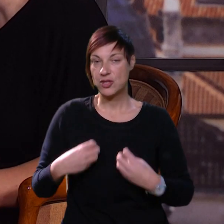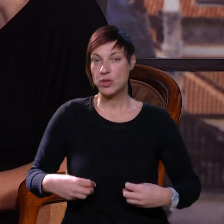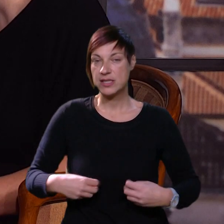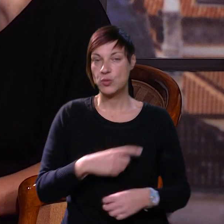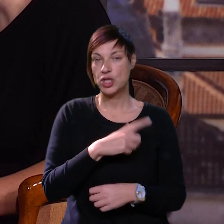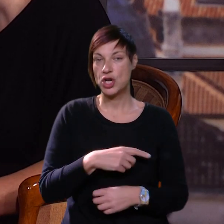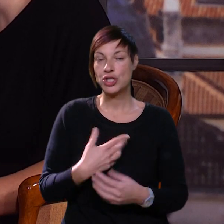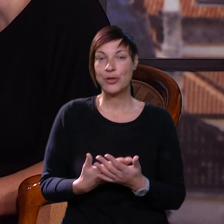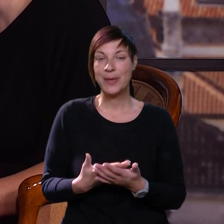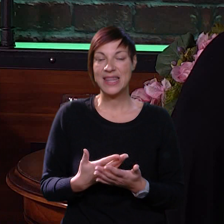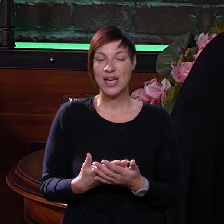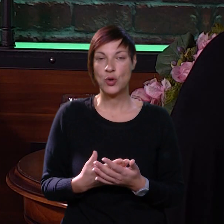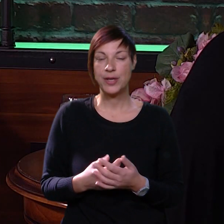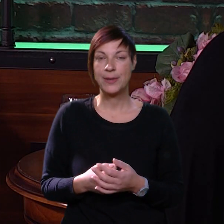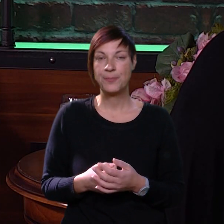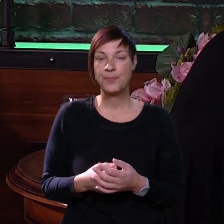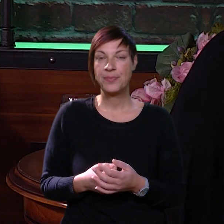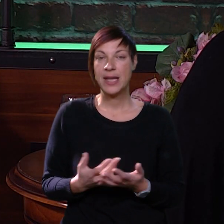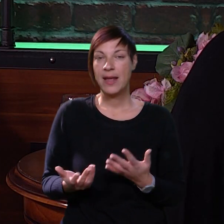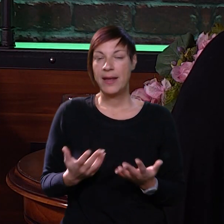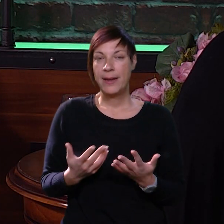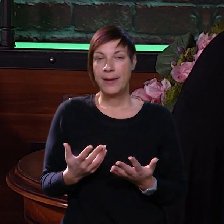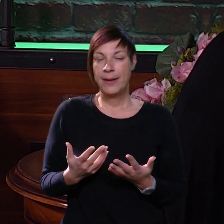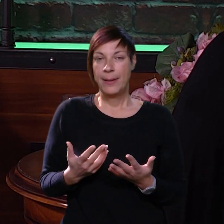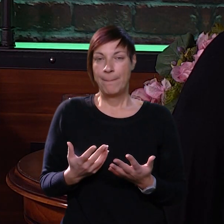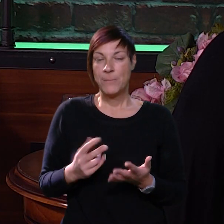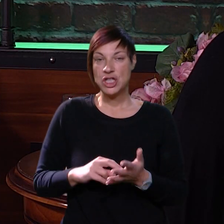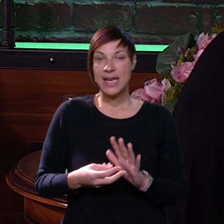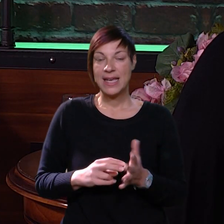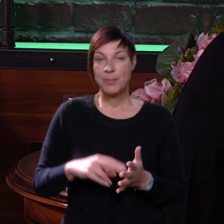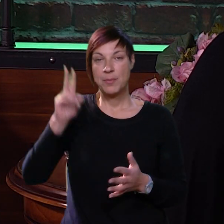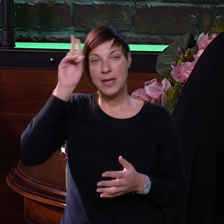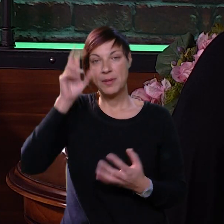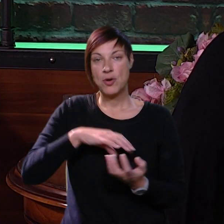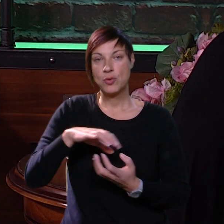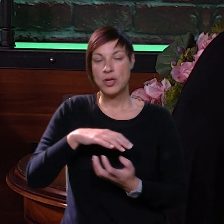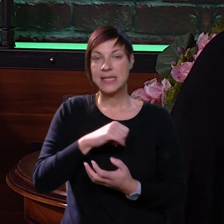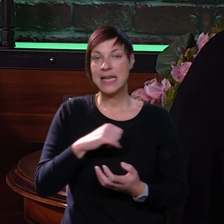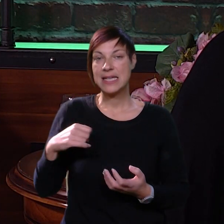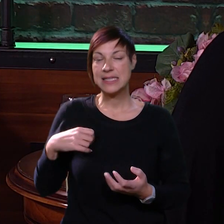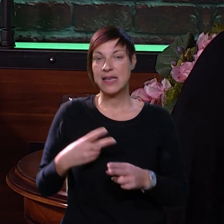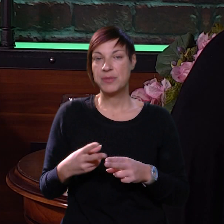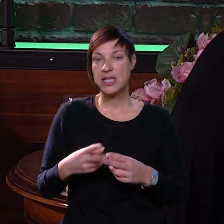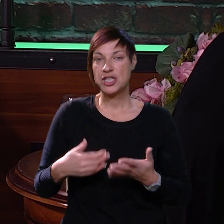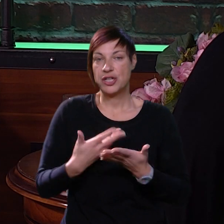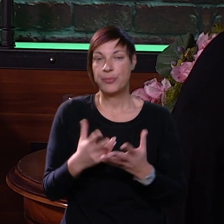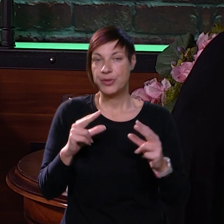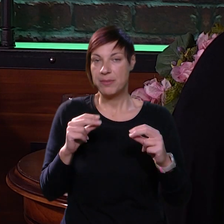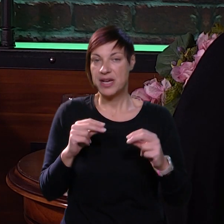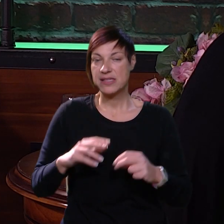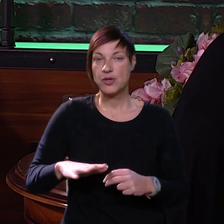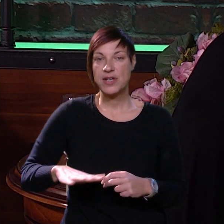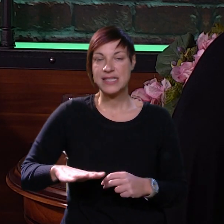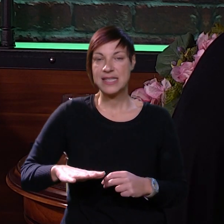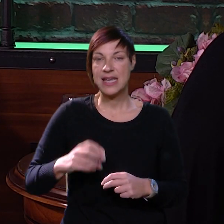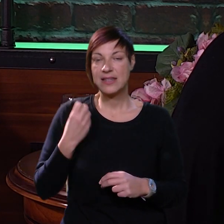druge stručne osobe? Tako je, tako je. Dakle, možda neke probleme mogu roditelji sami riješiti putem razgovora